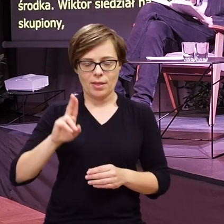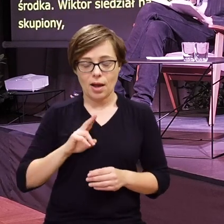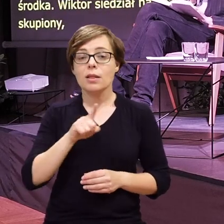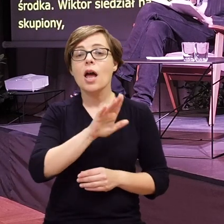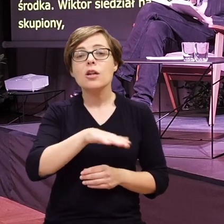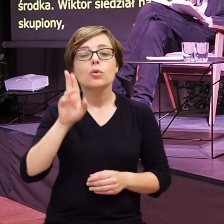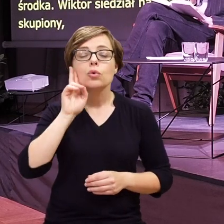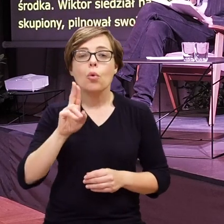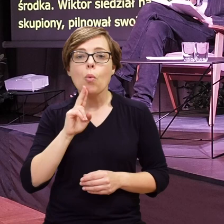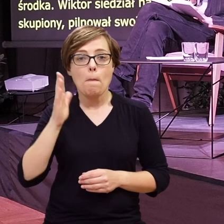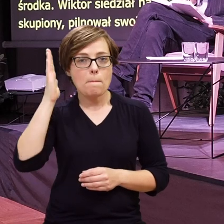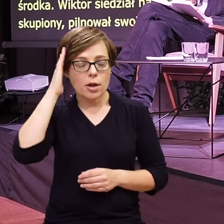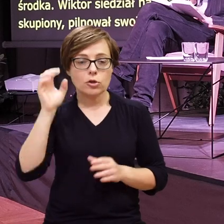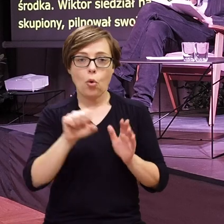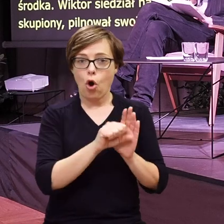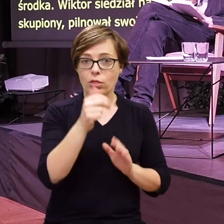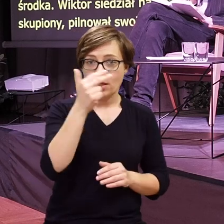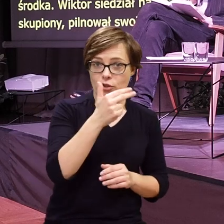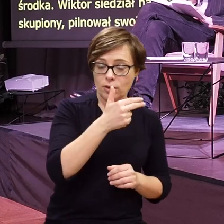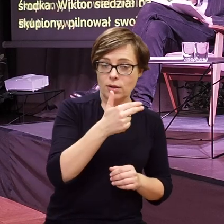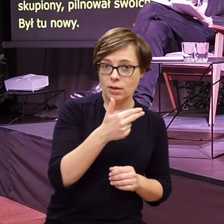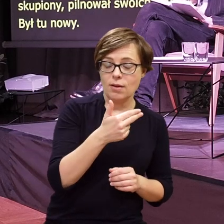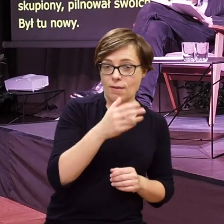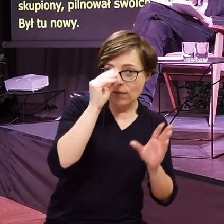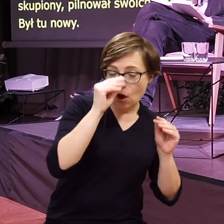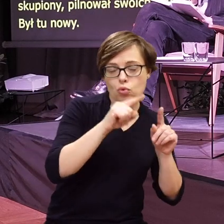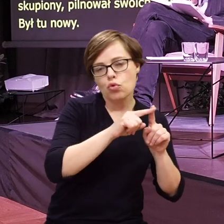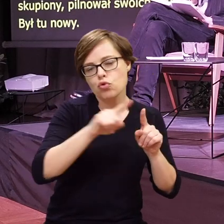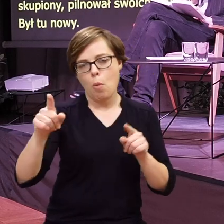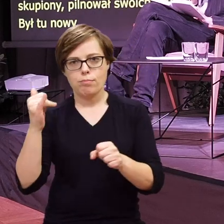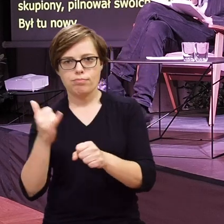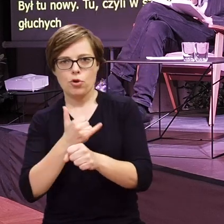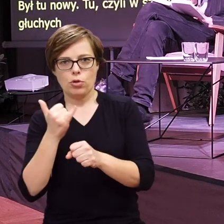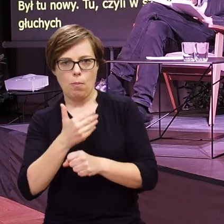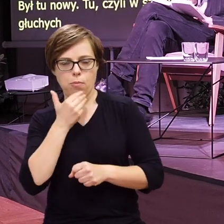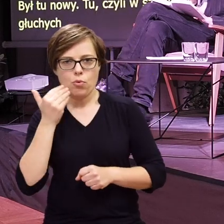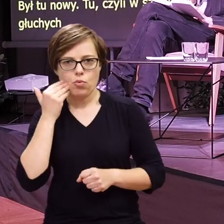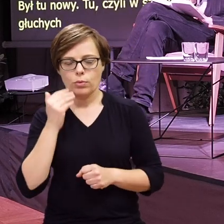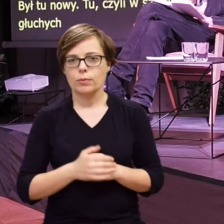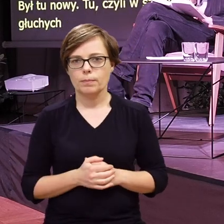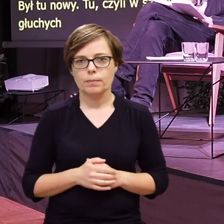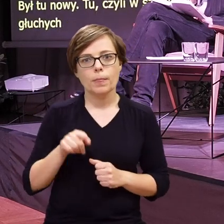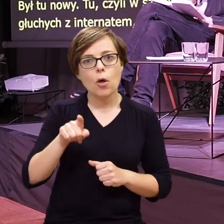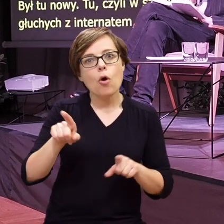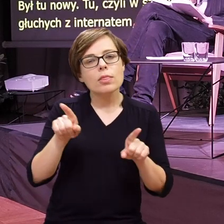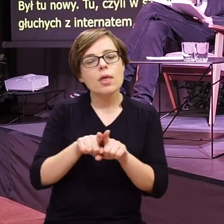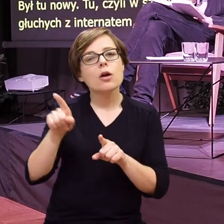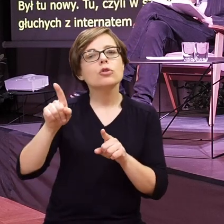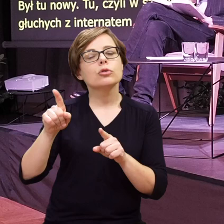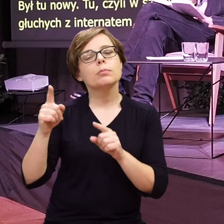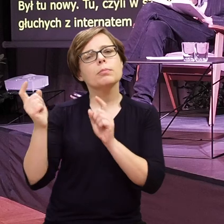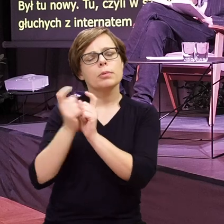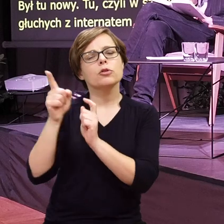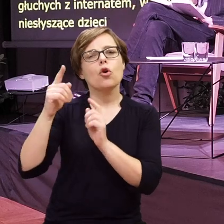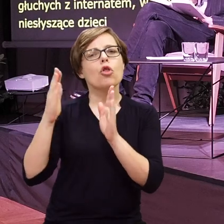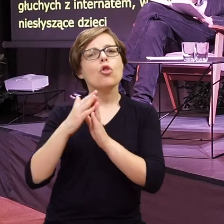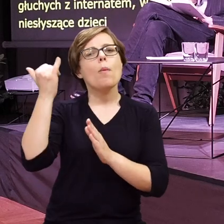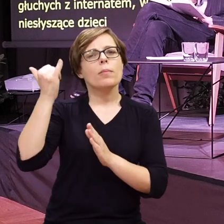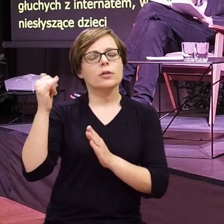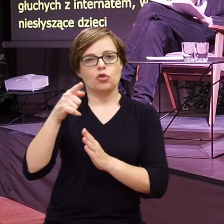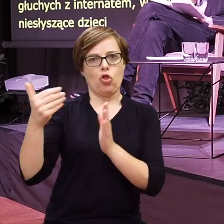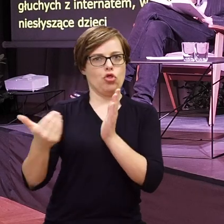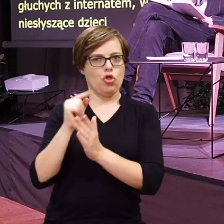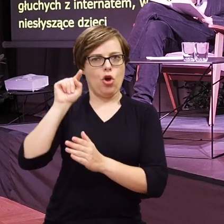niesłyszące dzieci mieszkały od niedzielnego wieczoru do piątkowego popołudnia. Nowy był też w pobliskim domu dziecka,